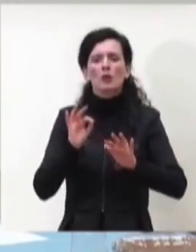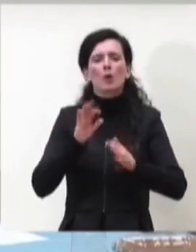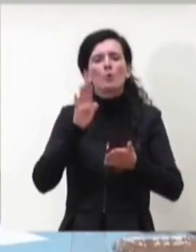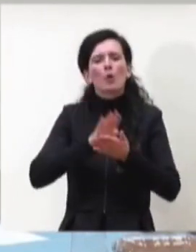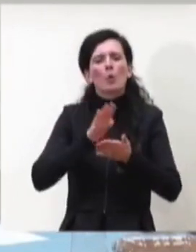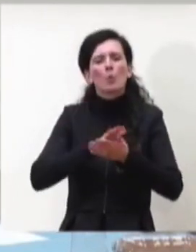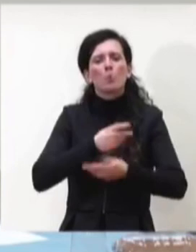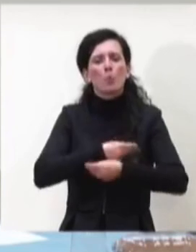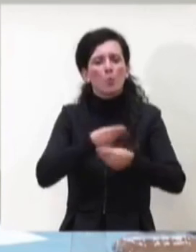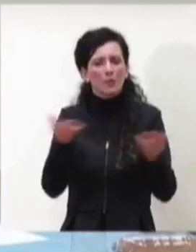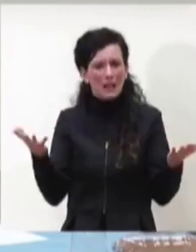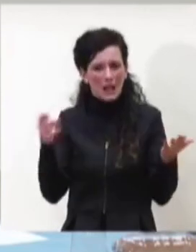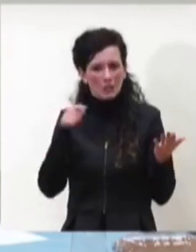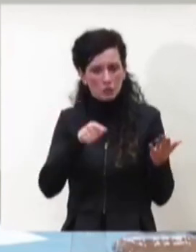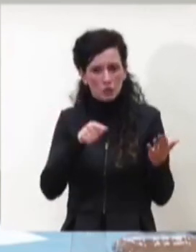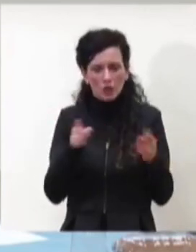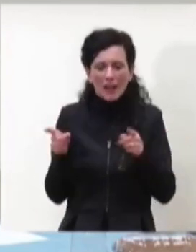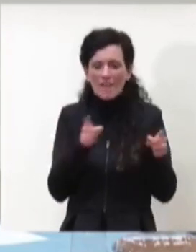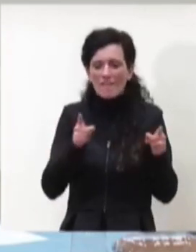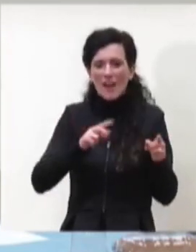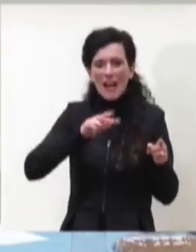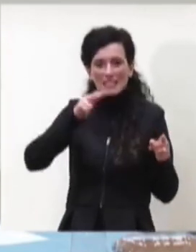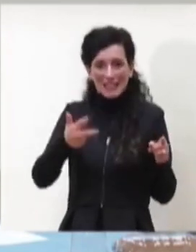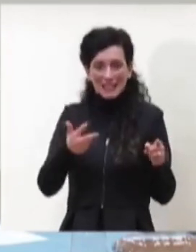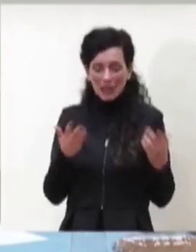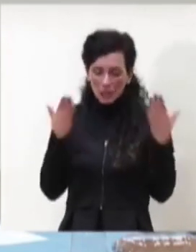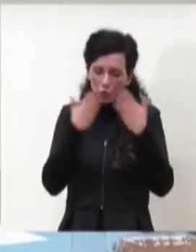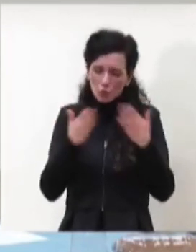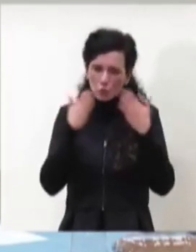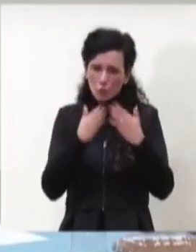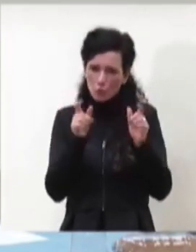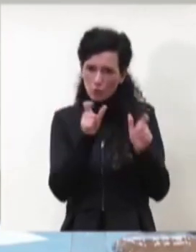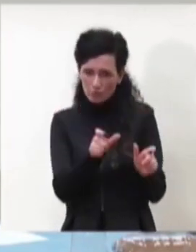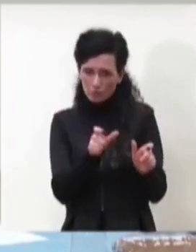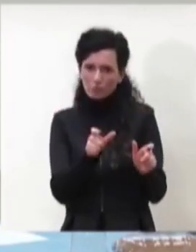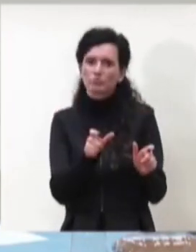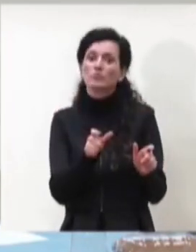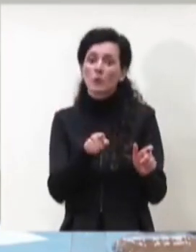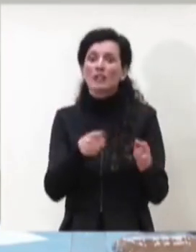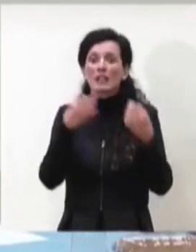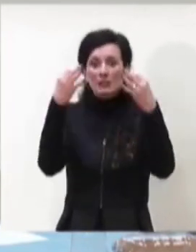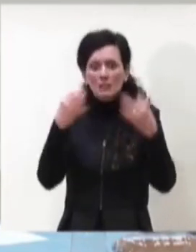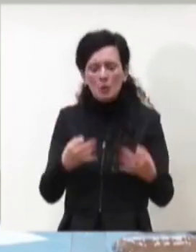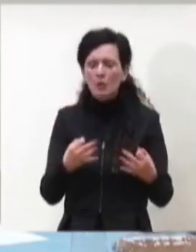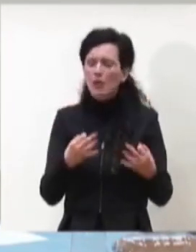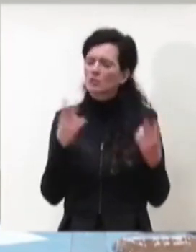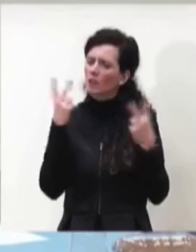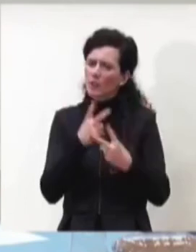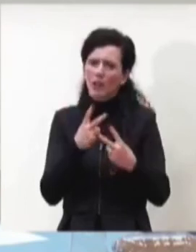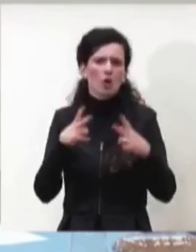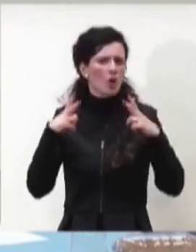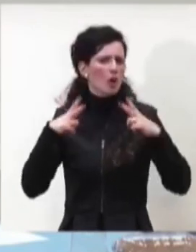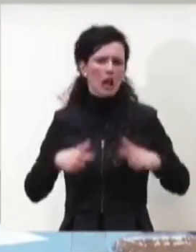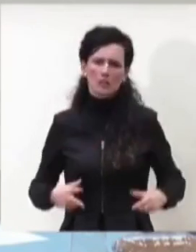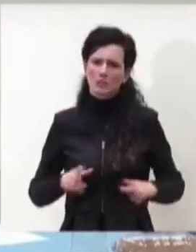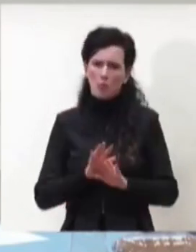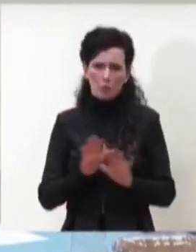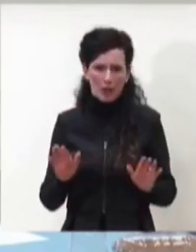sulla cosiddetta fase 3 dello studio sono largamente rassicuranti.